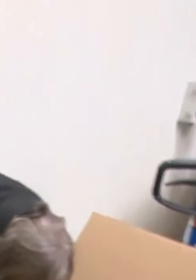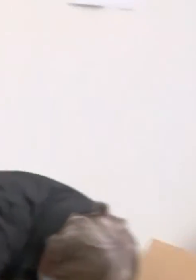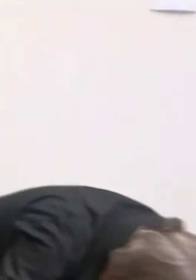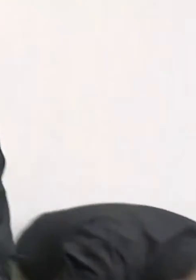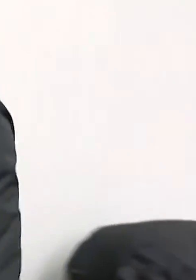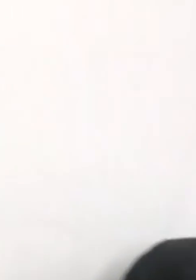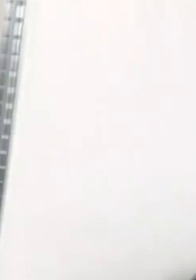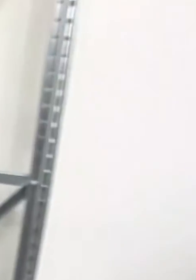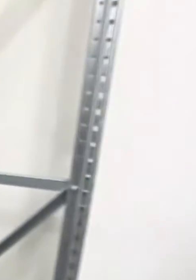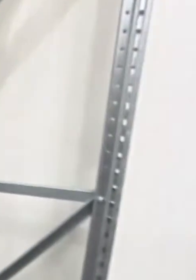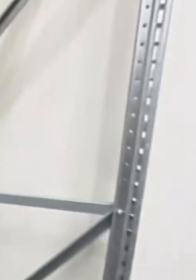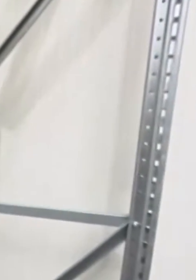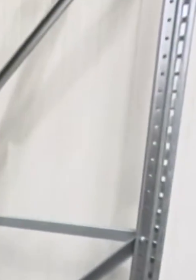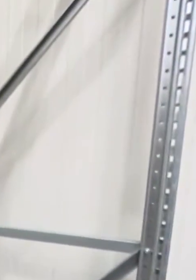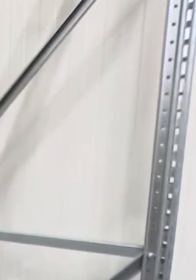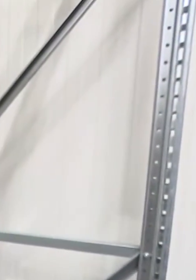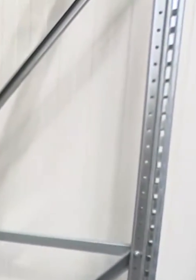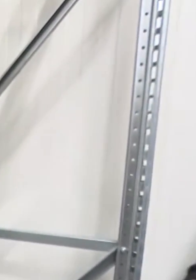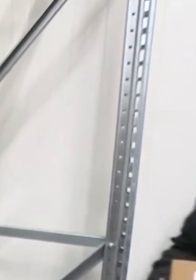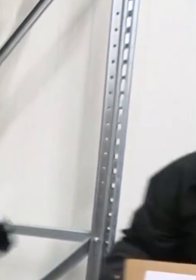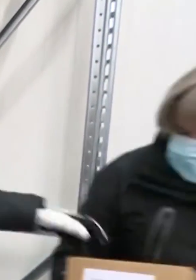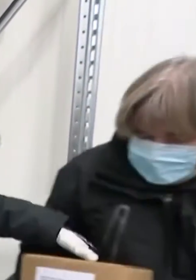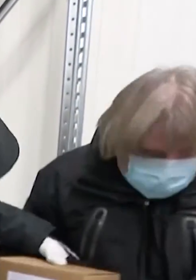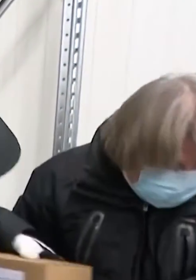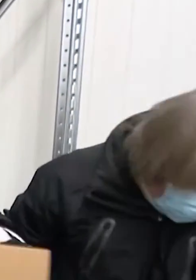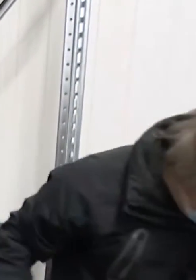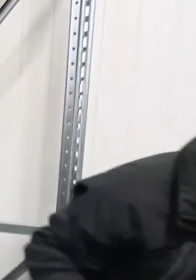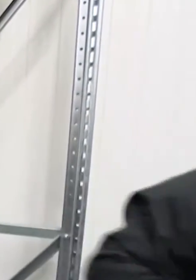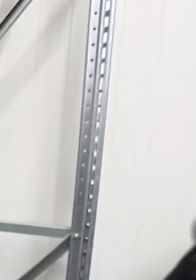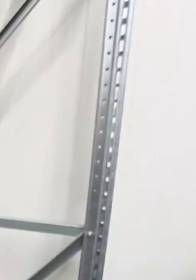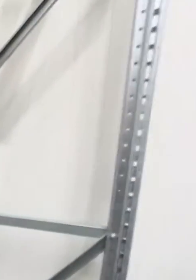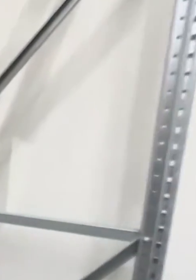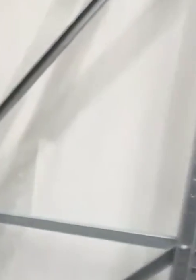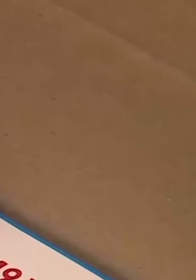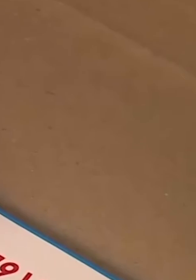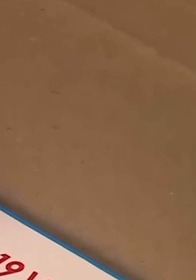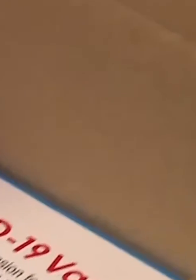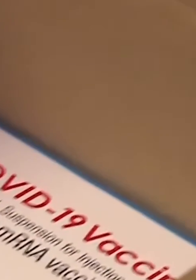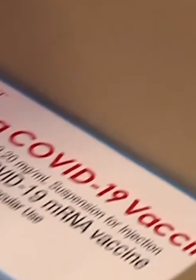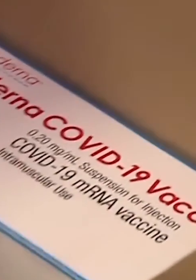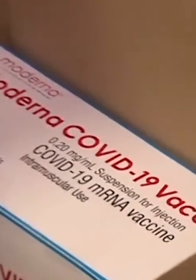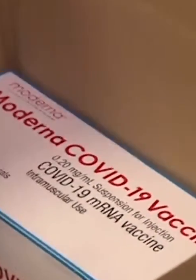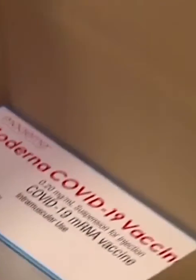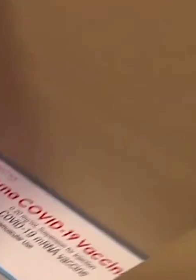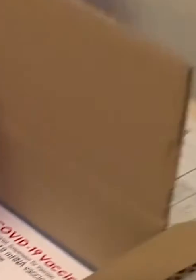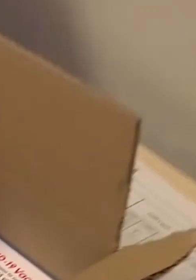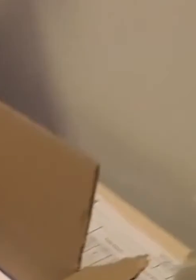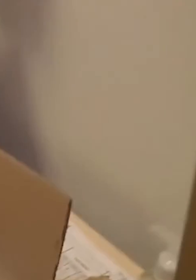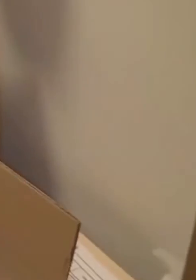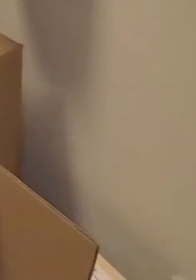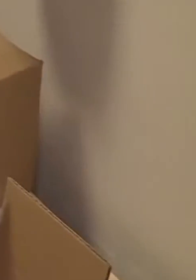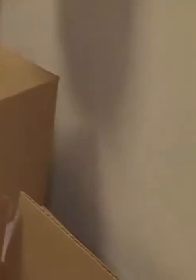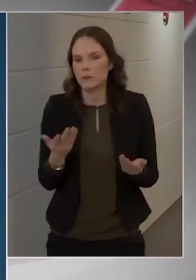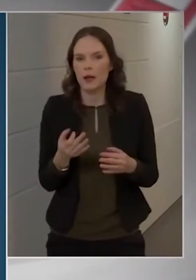kiszállítása jelenleg is zajlik. Praxisonként mintegy 30 ezer fő körül az oltópontokon, oltóhelyen is felvehetik az oltást a